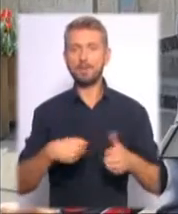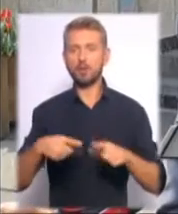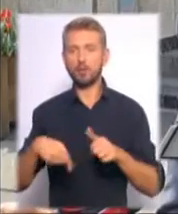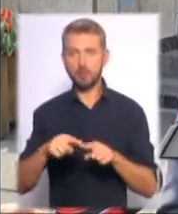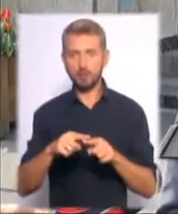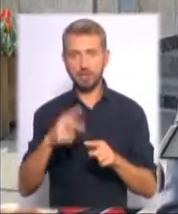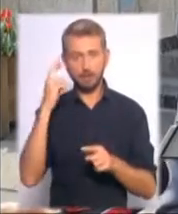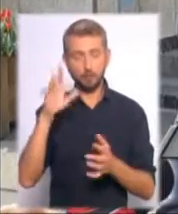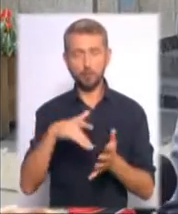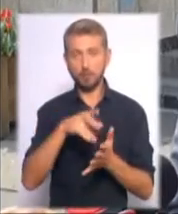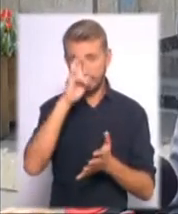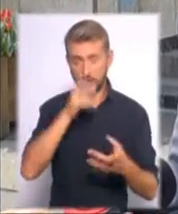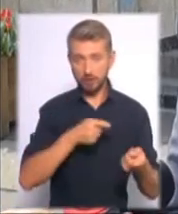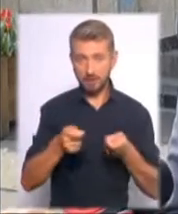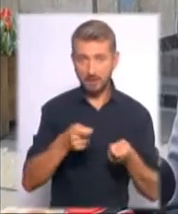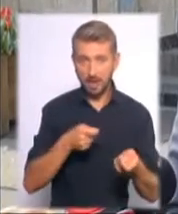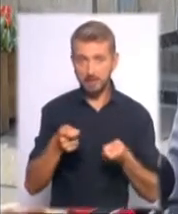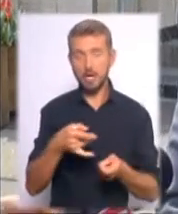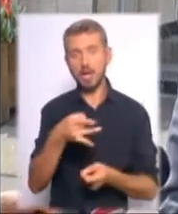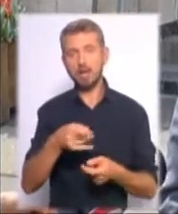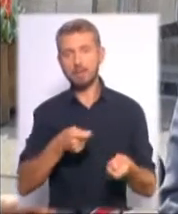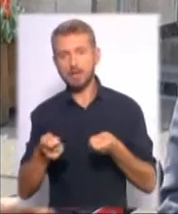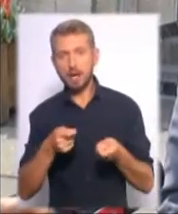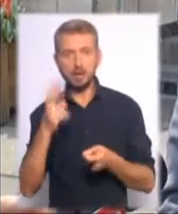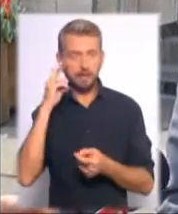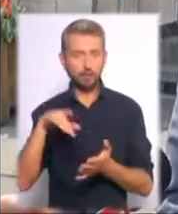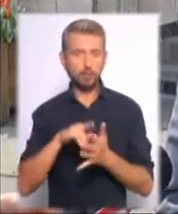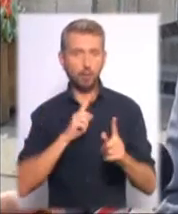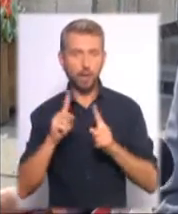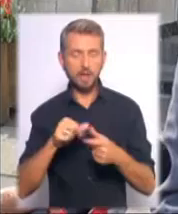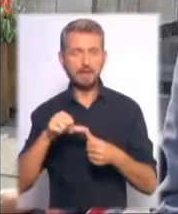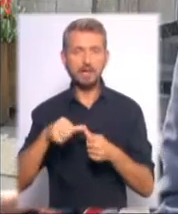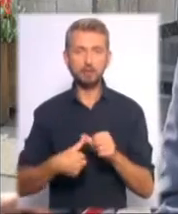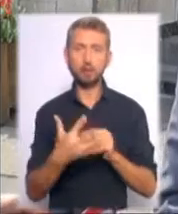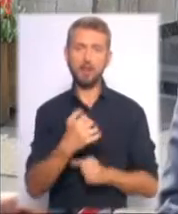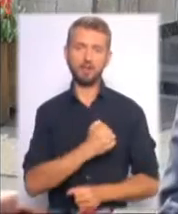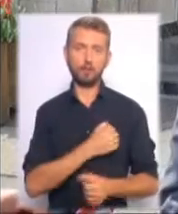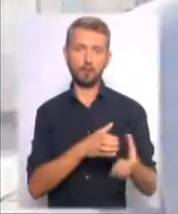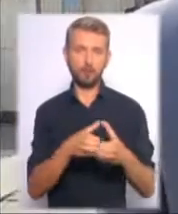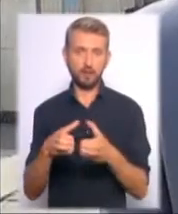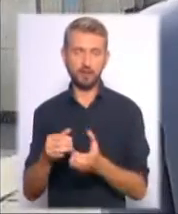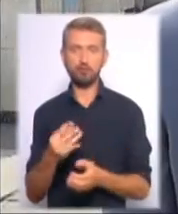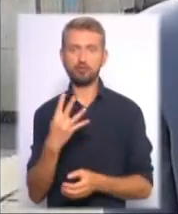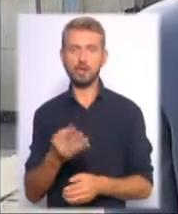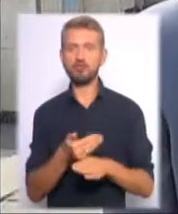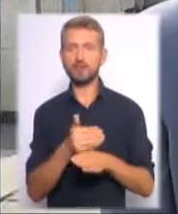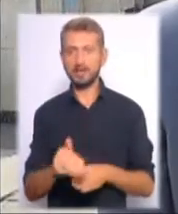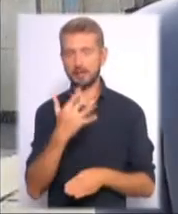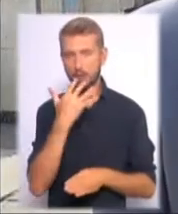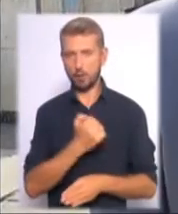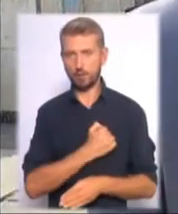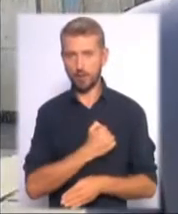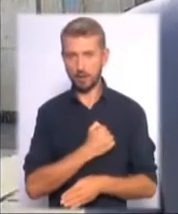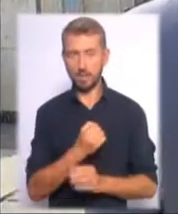КМР і райдержадміністрації закріплено 5 військових частин і 4 частини Національної гвардії. Як ви бачите, 12